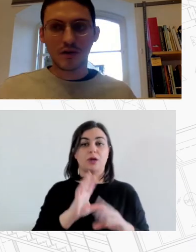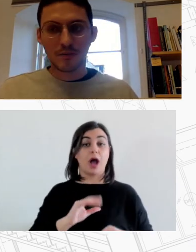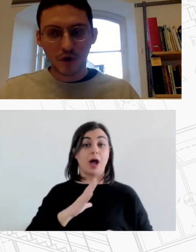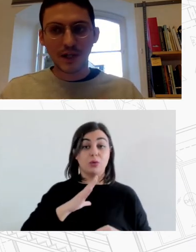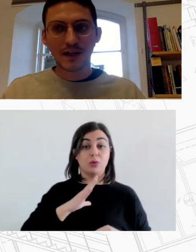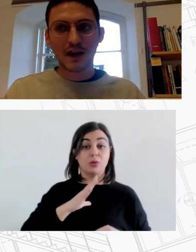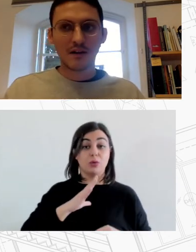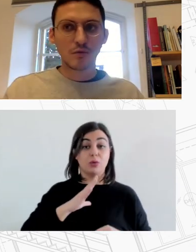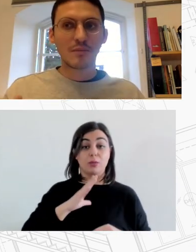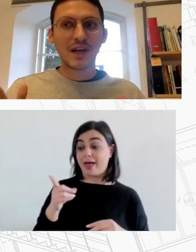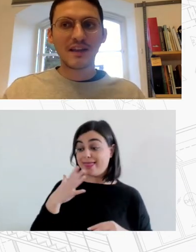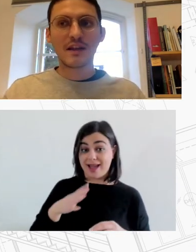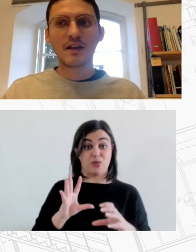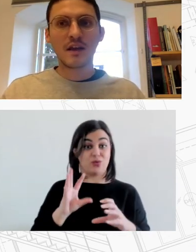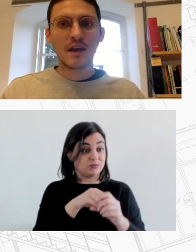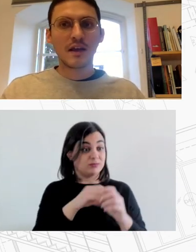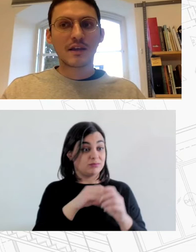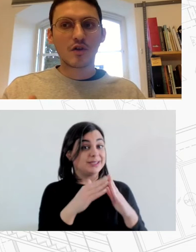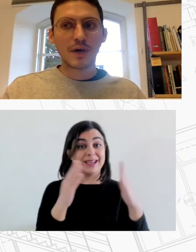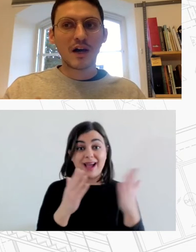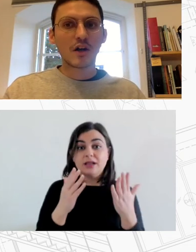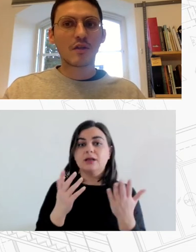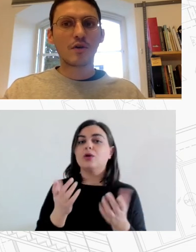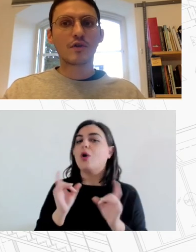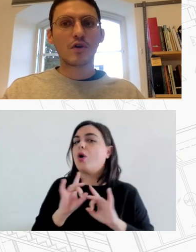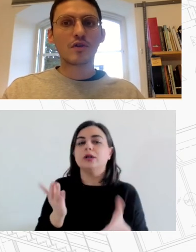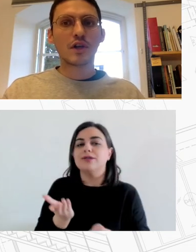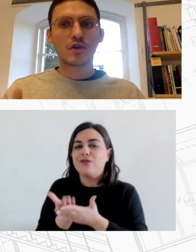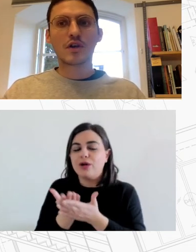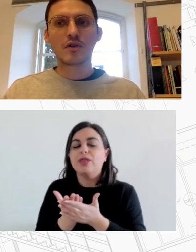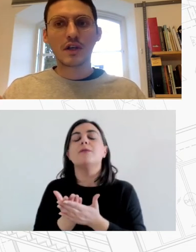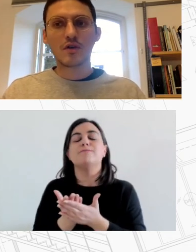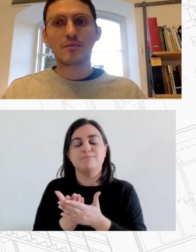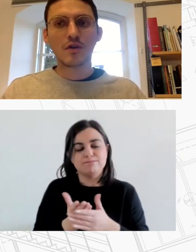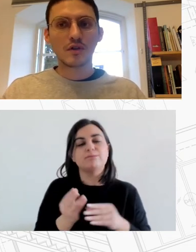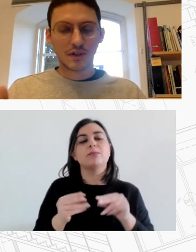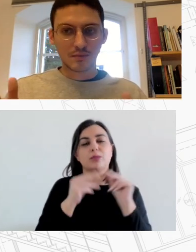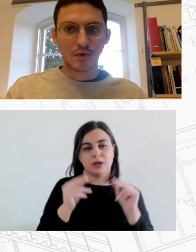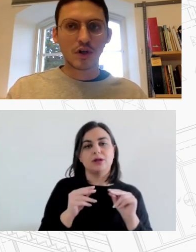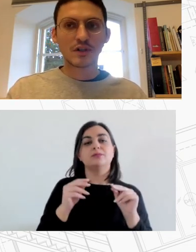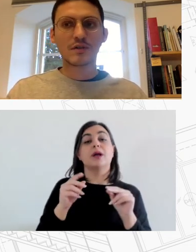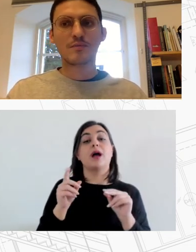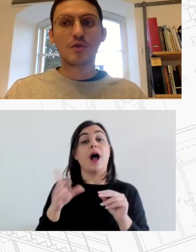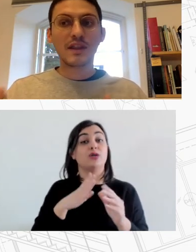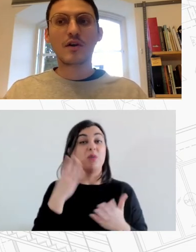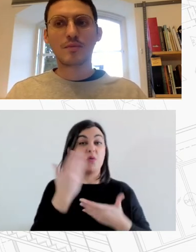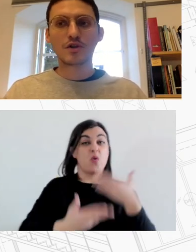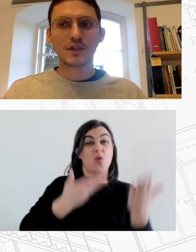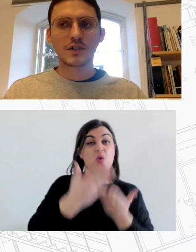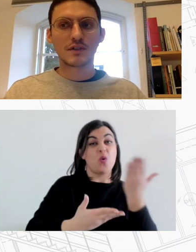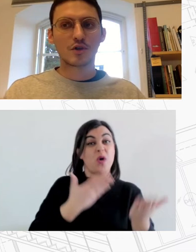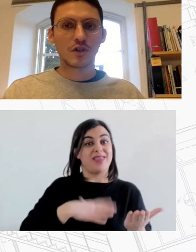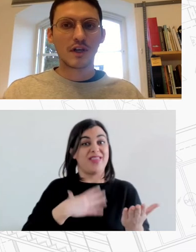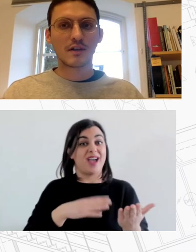άσυλο μπορούμε να καταλάβουμε ότι πλήτη και τον μεγάλο αριθμό φτωχών οικογυριών και ατόμων της πόλης που δεν έχουν